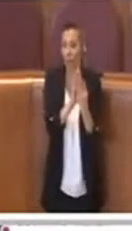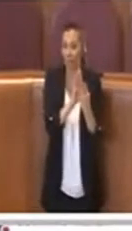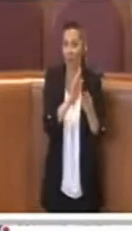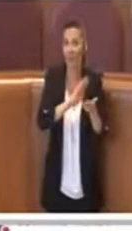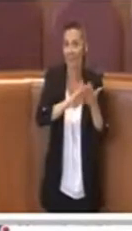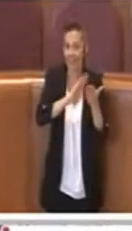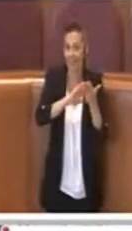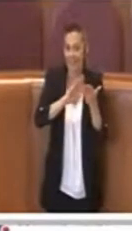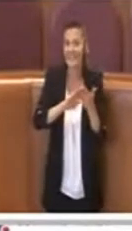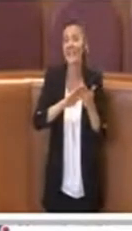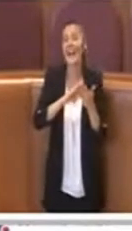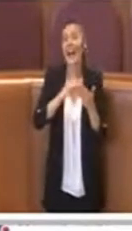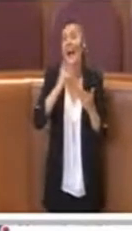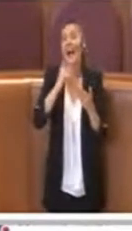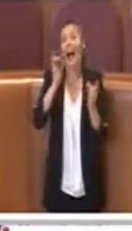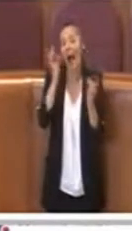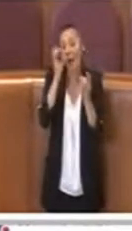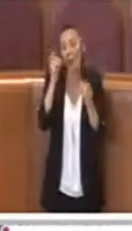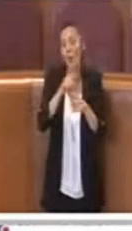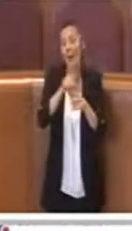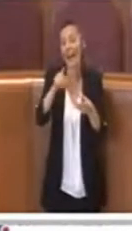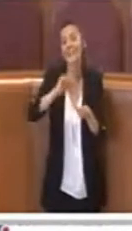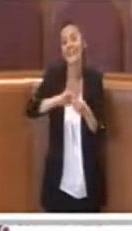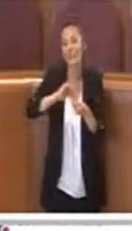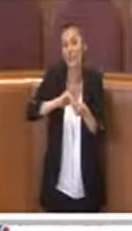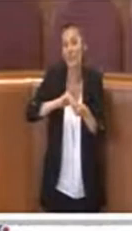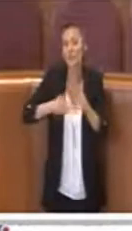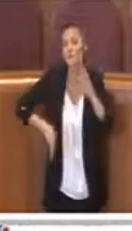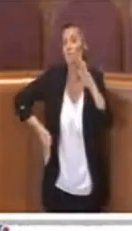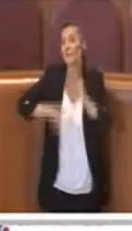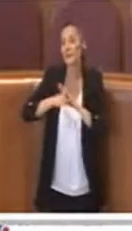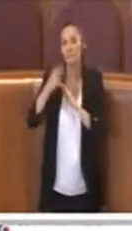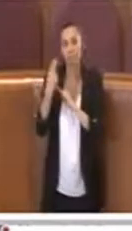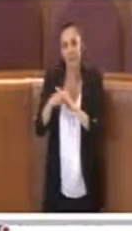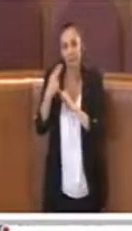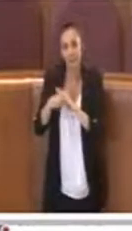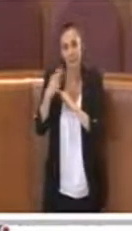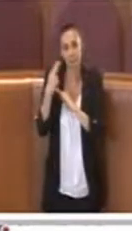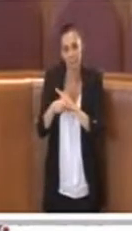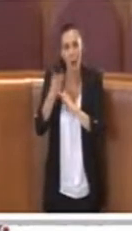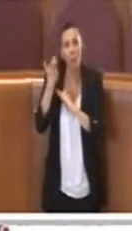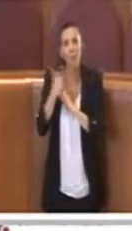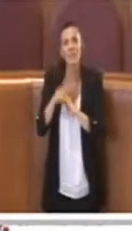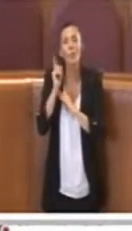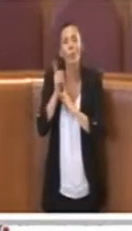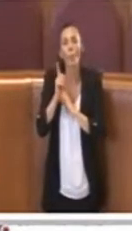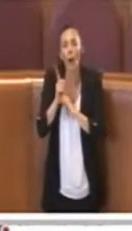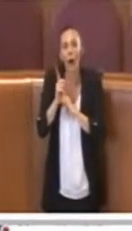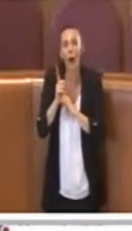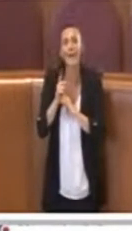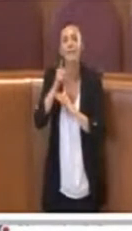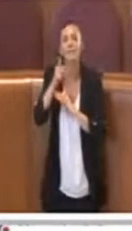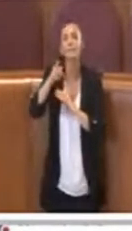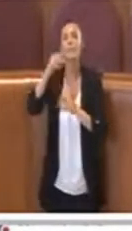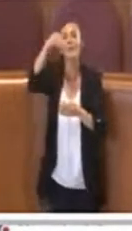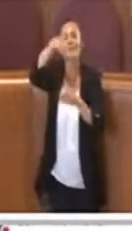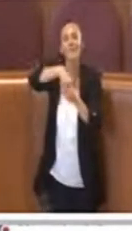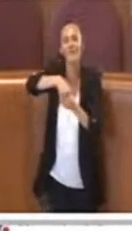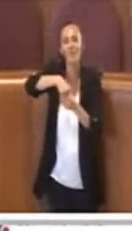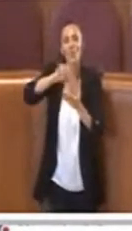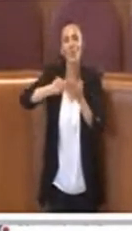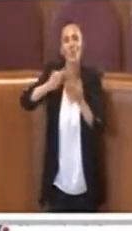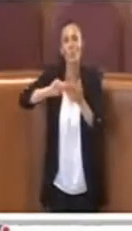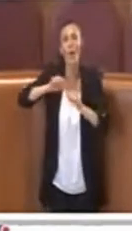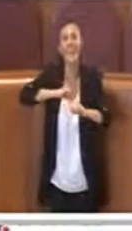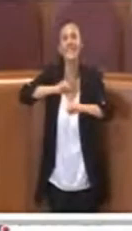alcune associazioni di ripartire è stato fondamentalmente il diniego di alcuni dirigenti scolastici e in alcuni